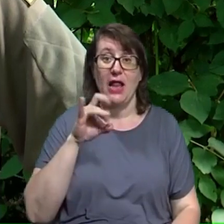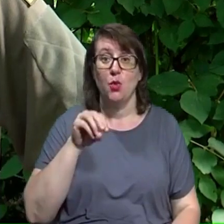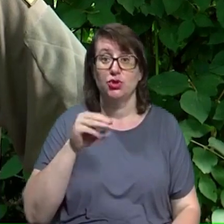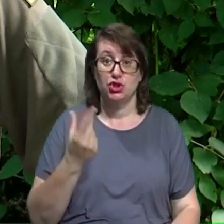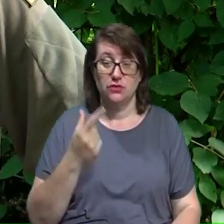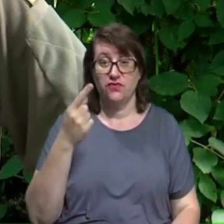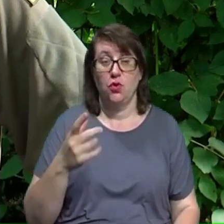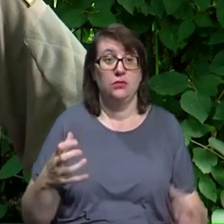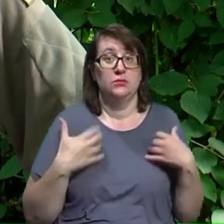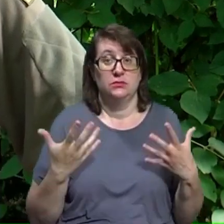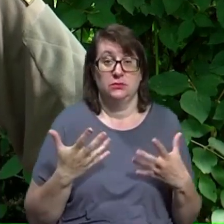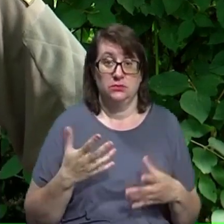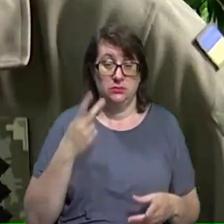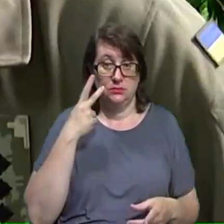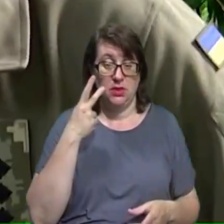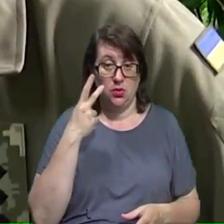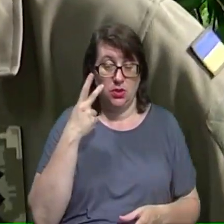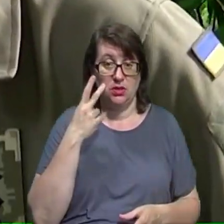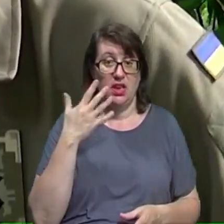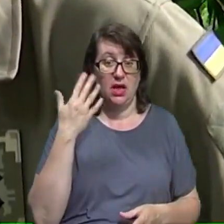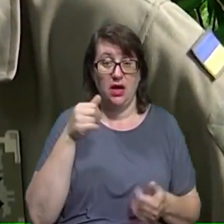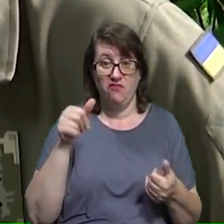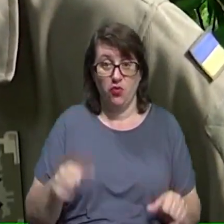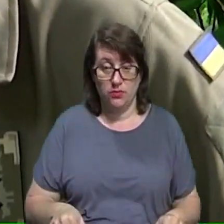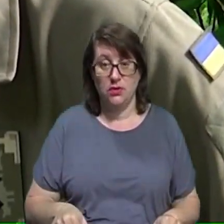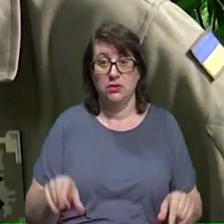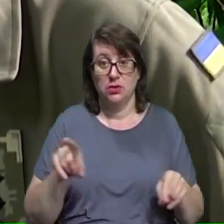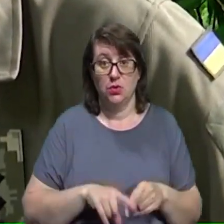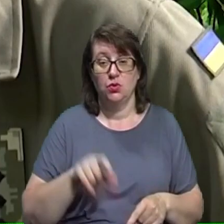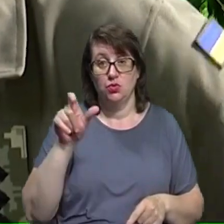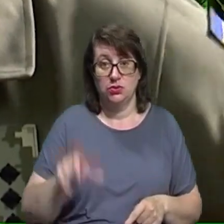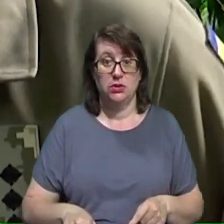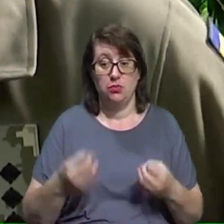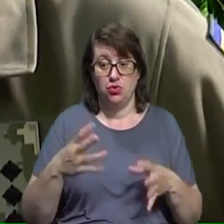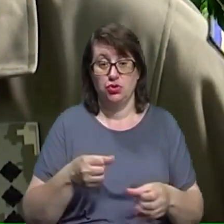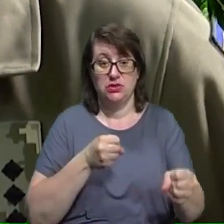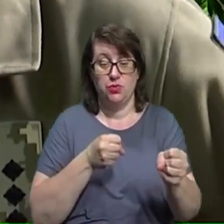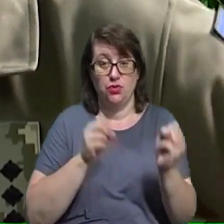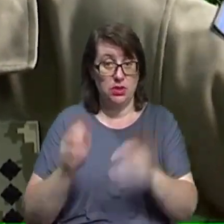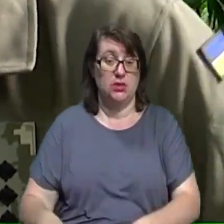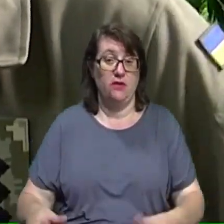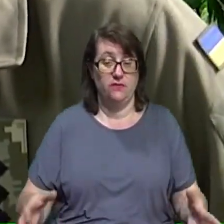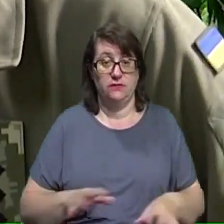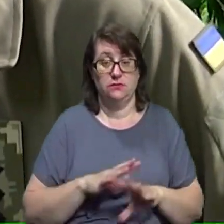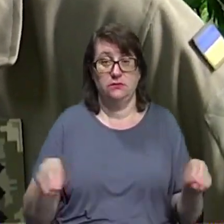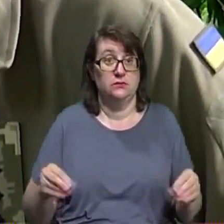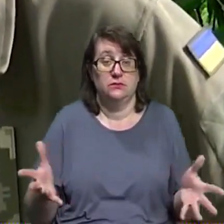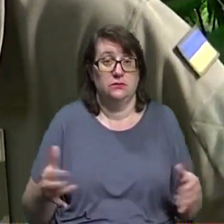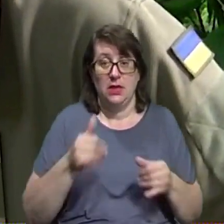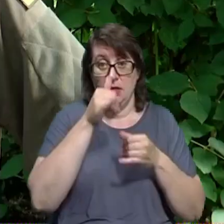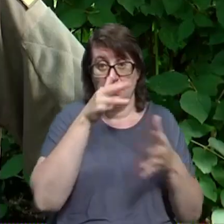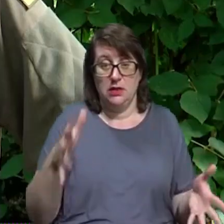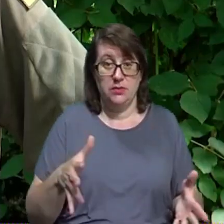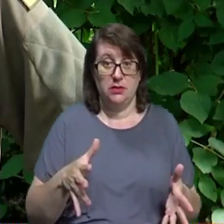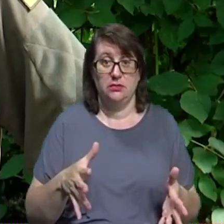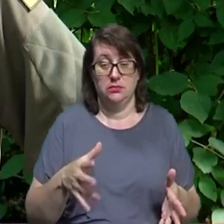регулярно в легкій формі, але кидав людина зброєю і просто не міг з собою впоратися.